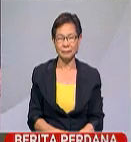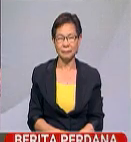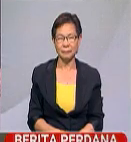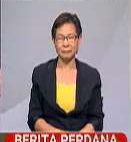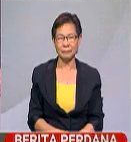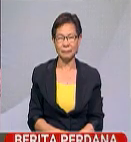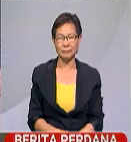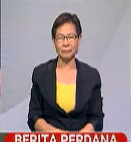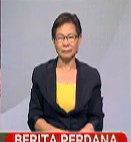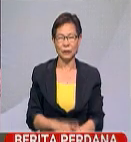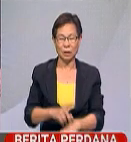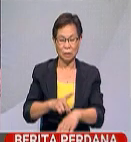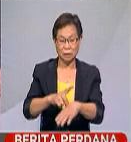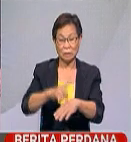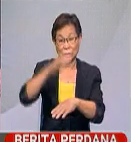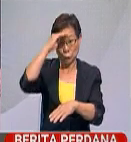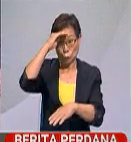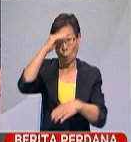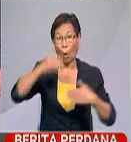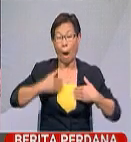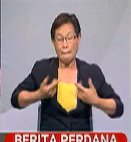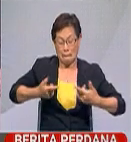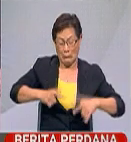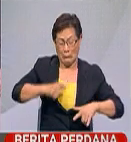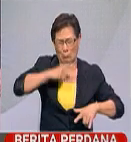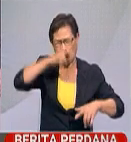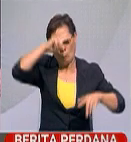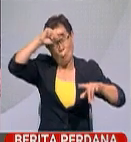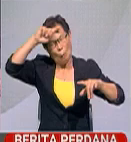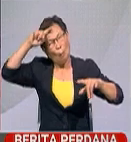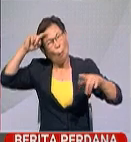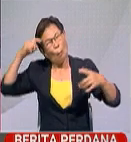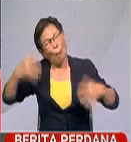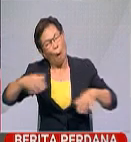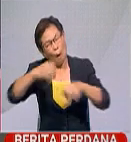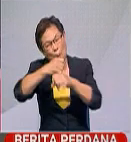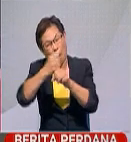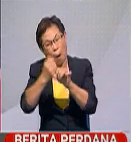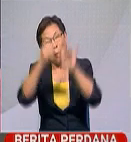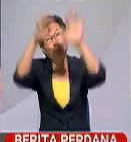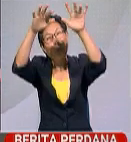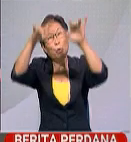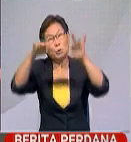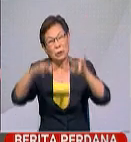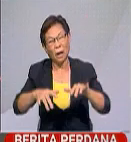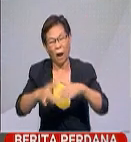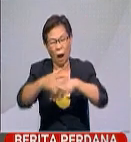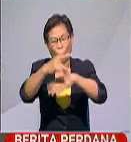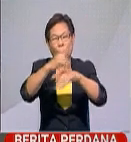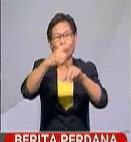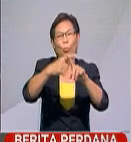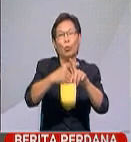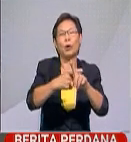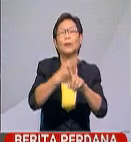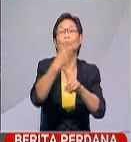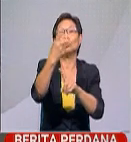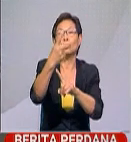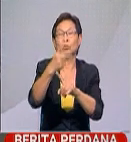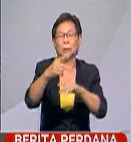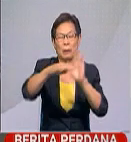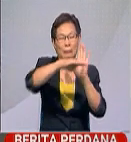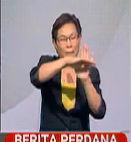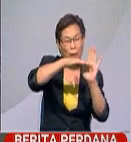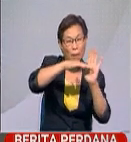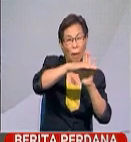Ya, sementara di Johor yang turut dilanda musim panas, pembernihan awan dijangka dilakukan awal bulan depan. Paras air di